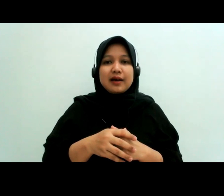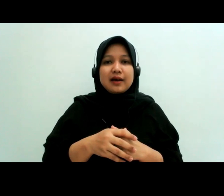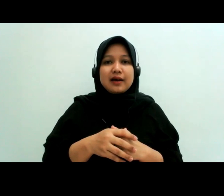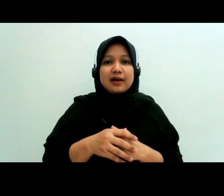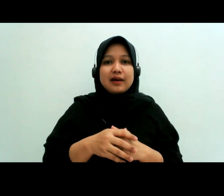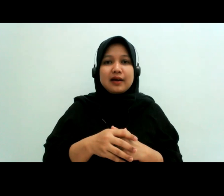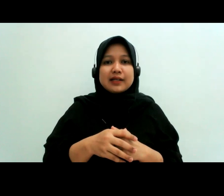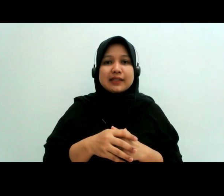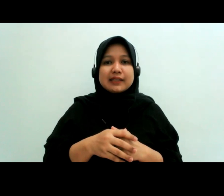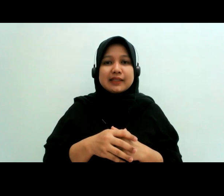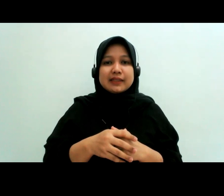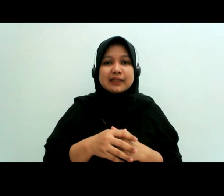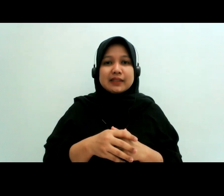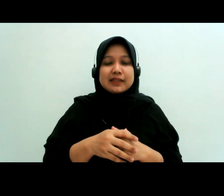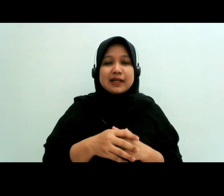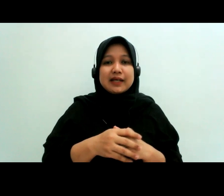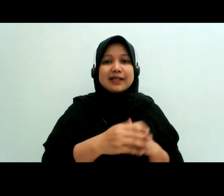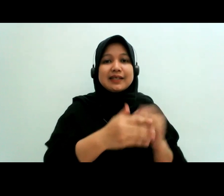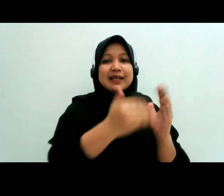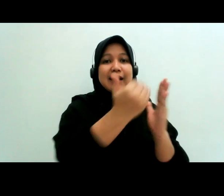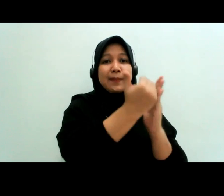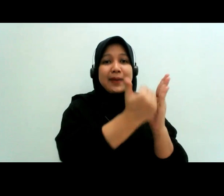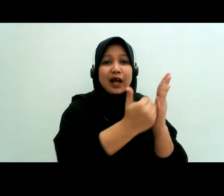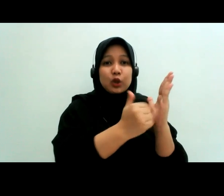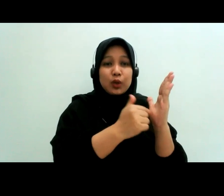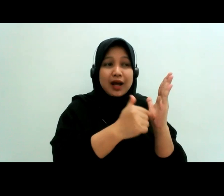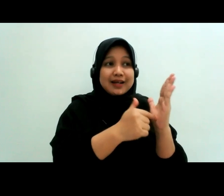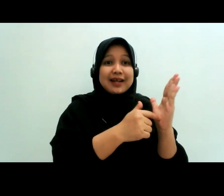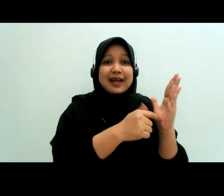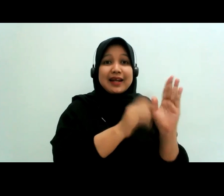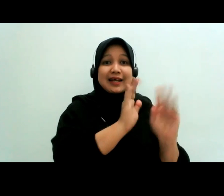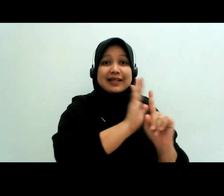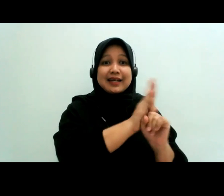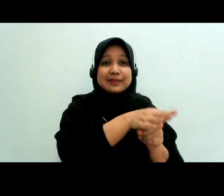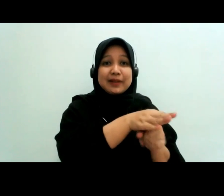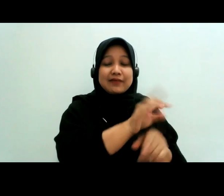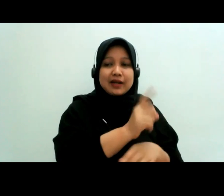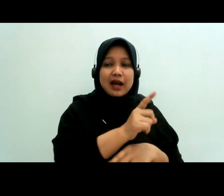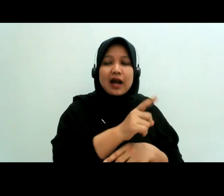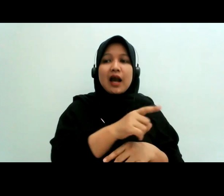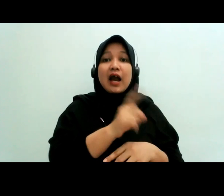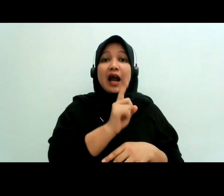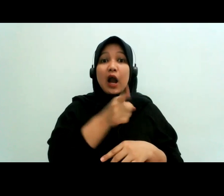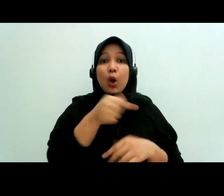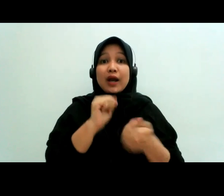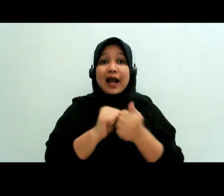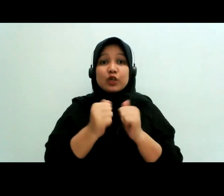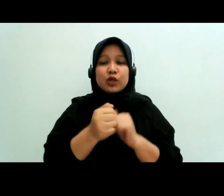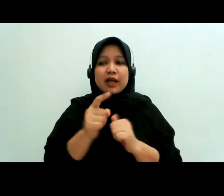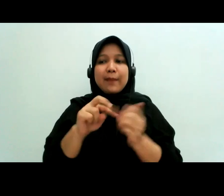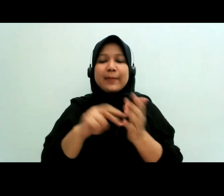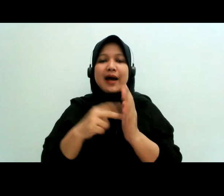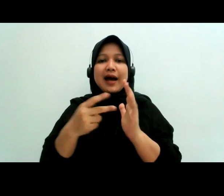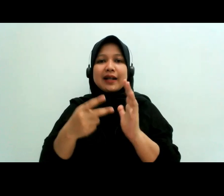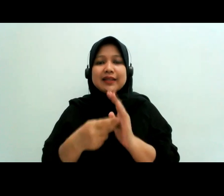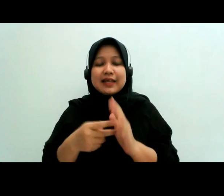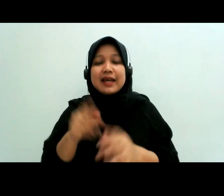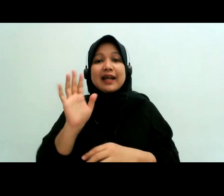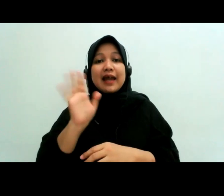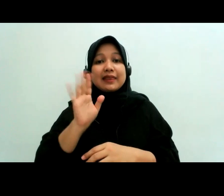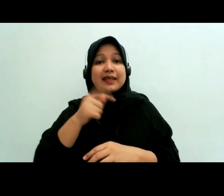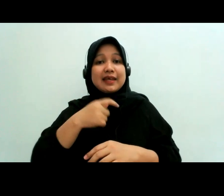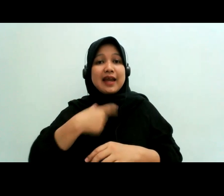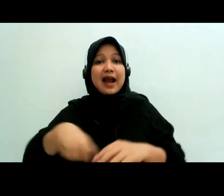ya yang sifatnya diskriminatif itu nah ketika itu jadi perkara kan hakim harus merefleksikan menerapkan menafsirkan si peraturan itu ke dalam